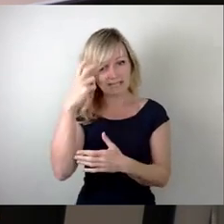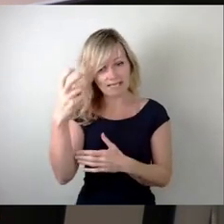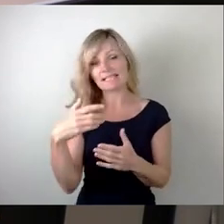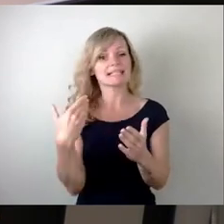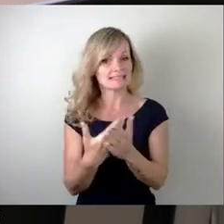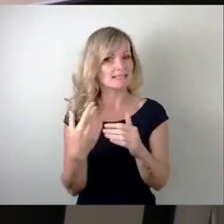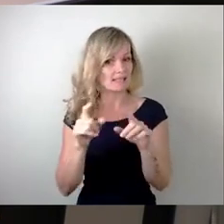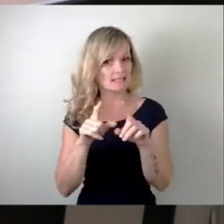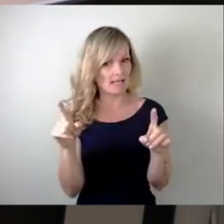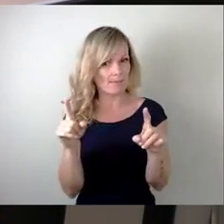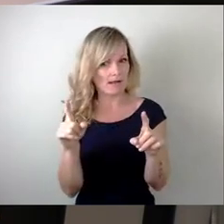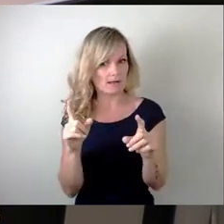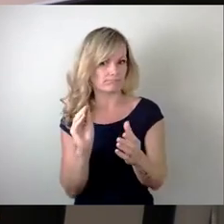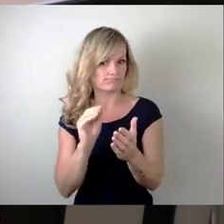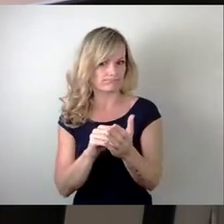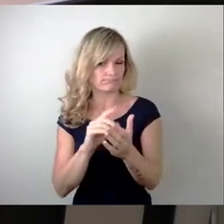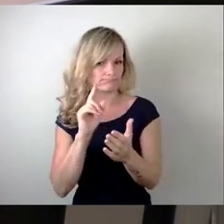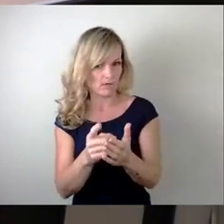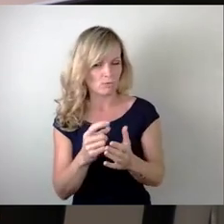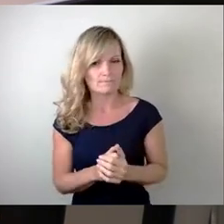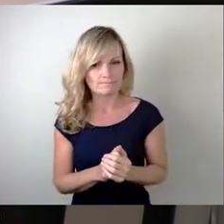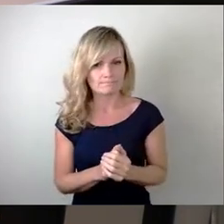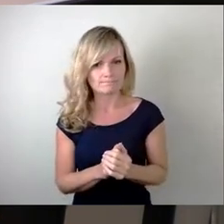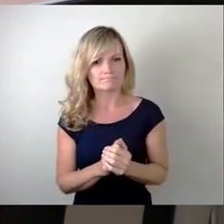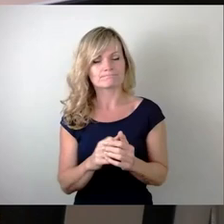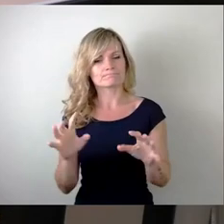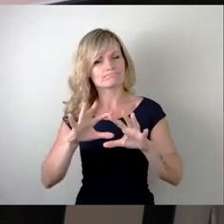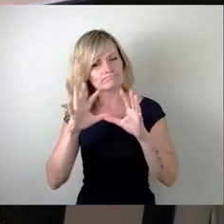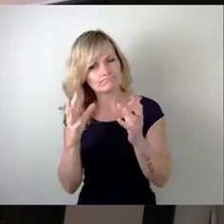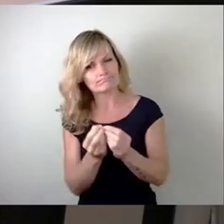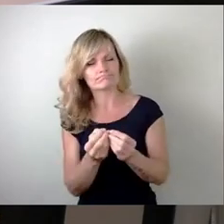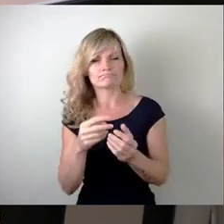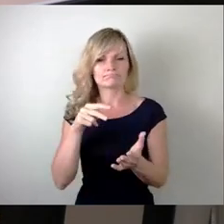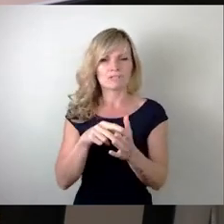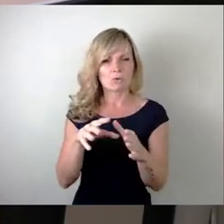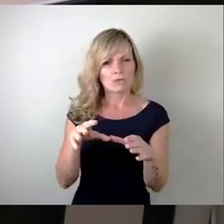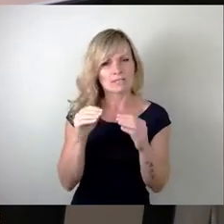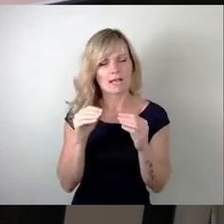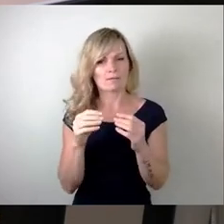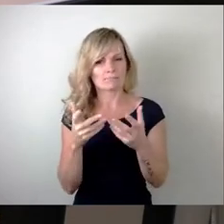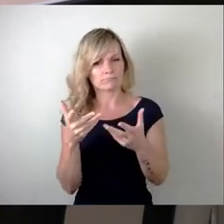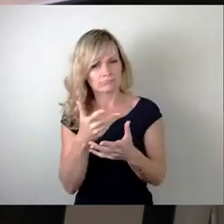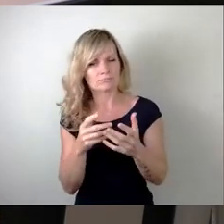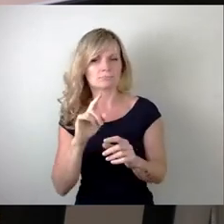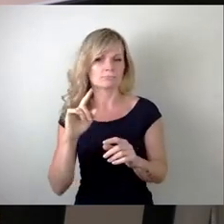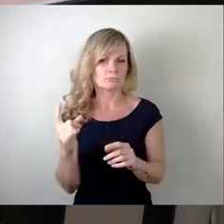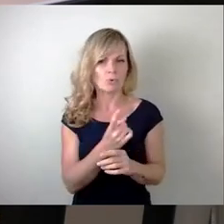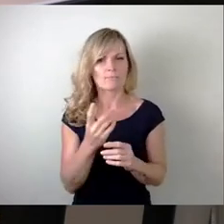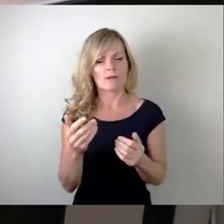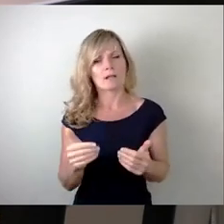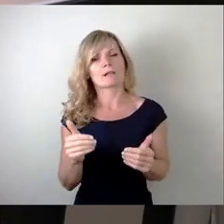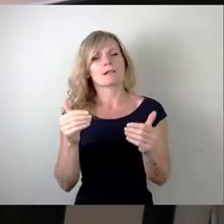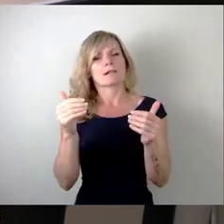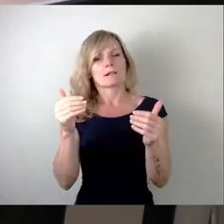von der Stadtverwaltung noch mal sehr umfangreiche Stellungnahmen hatten, so haben wir das noch einmal vertagt und